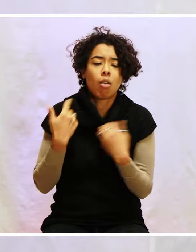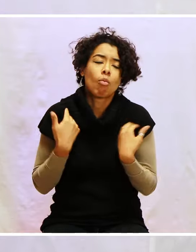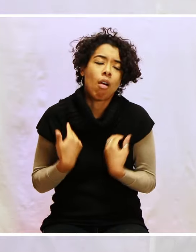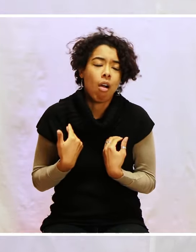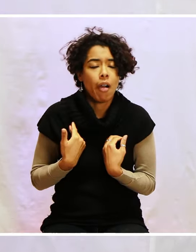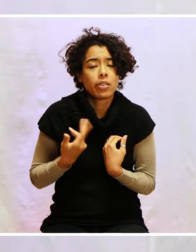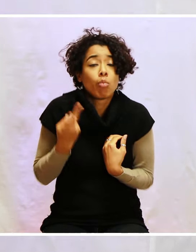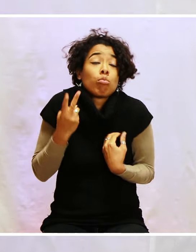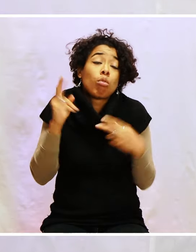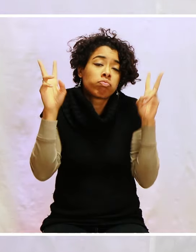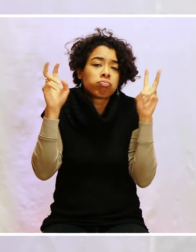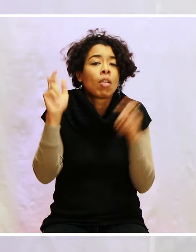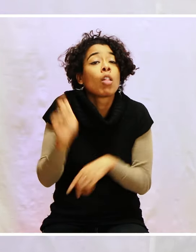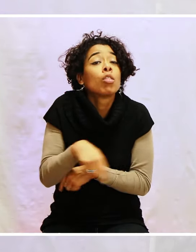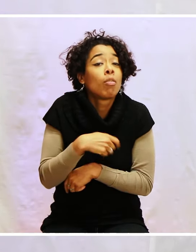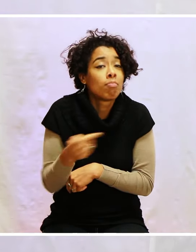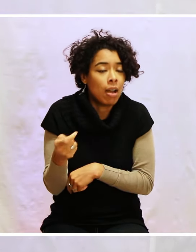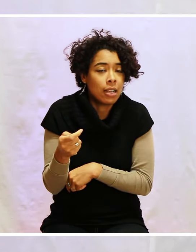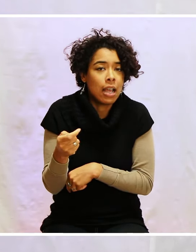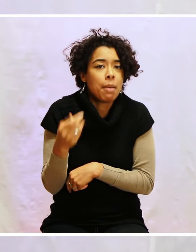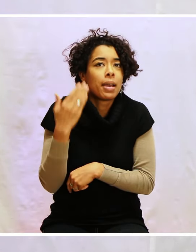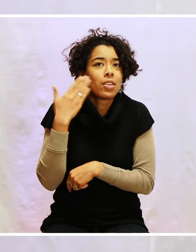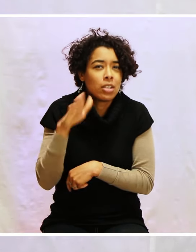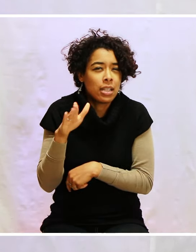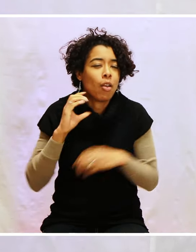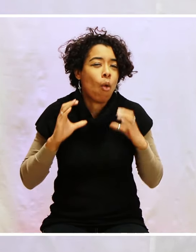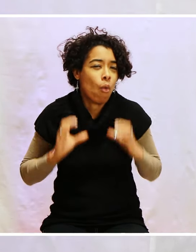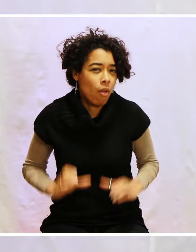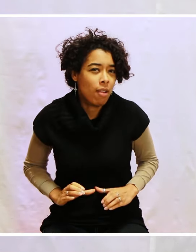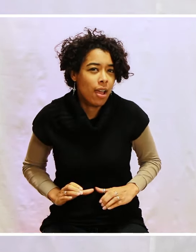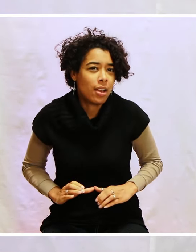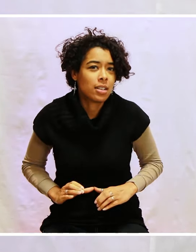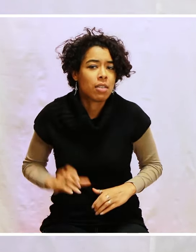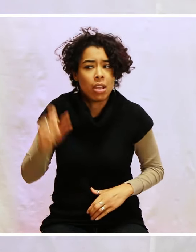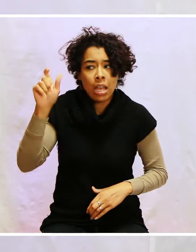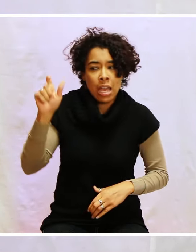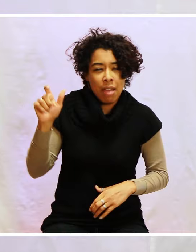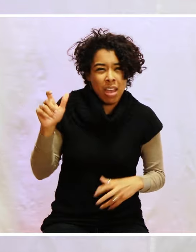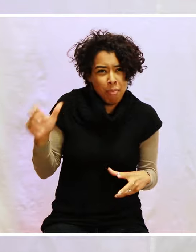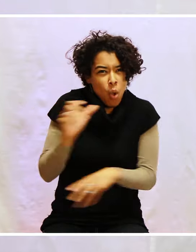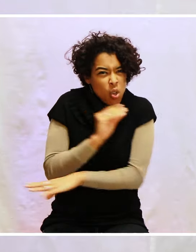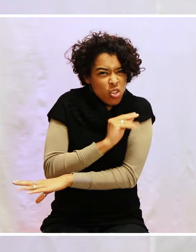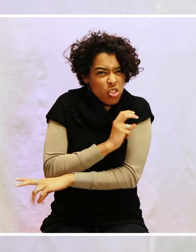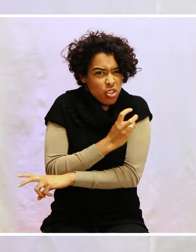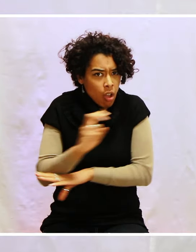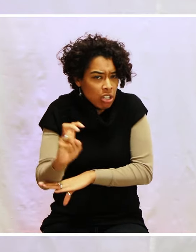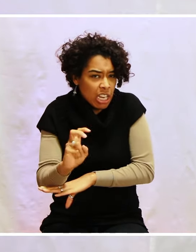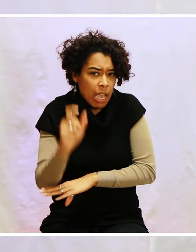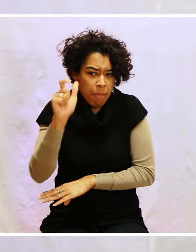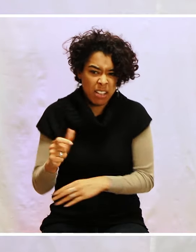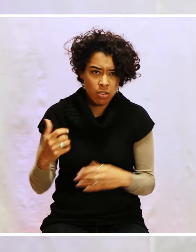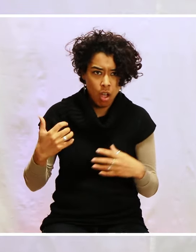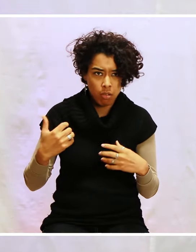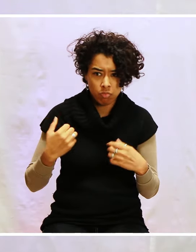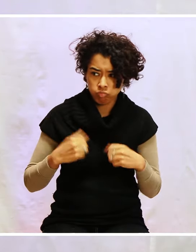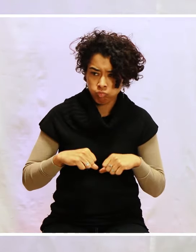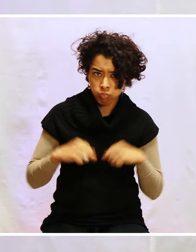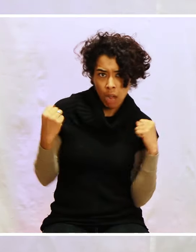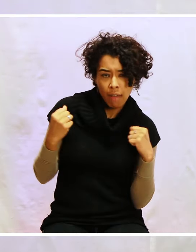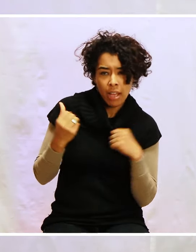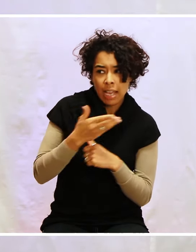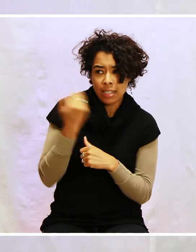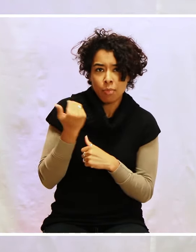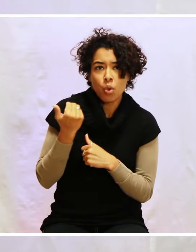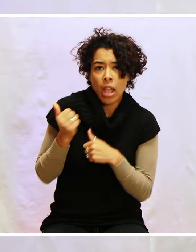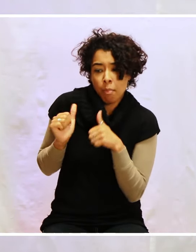normal, mais je savais qu'au collège, par exemple, il y avait des dangers, parce qu y avait certains qui étaient costauds, tout ça. Donc, valait mieux être